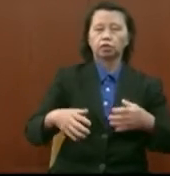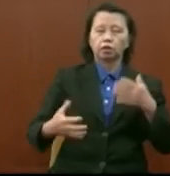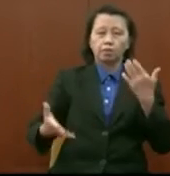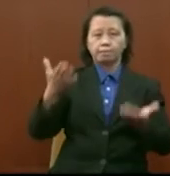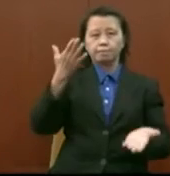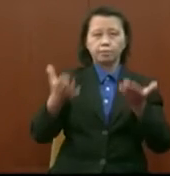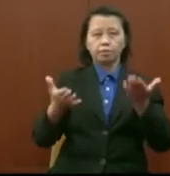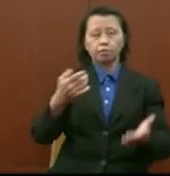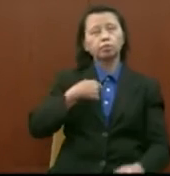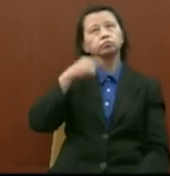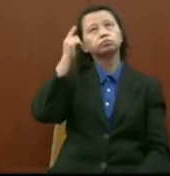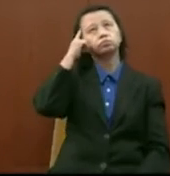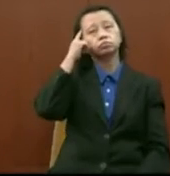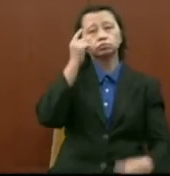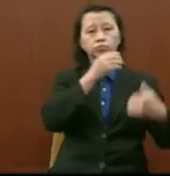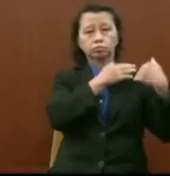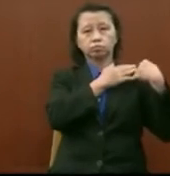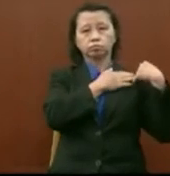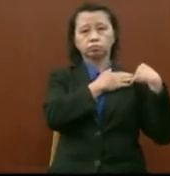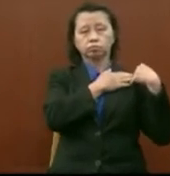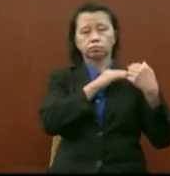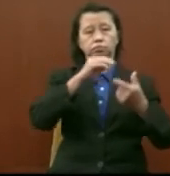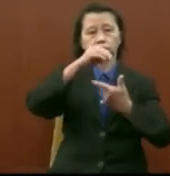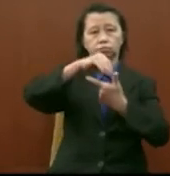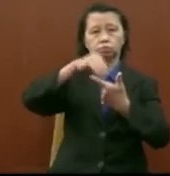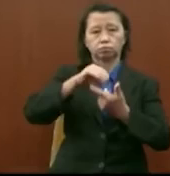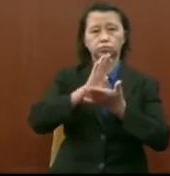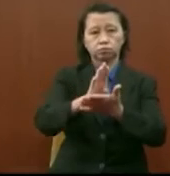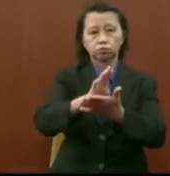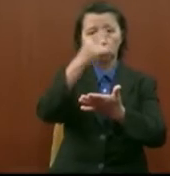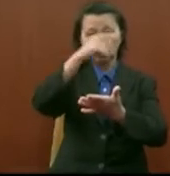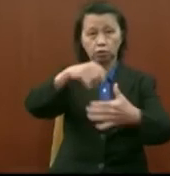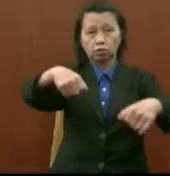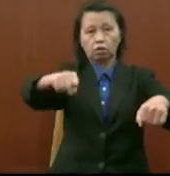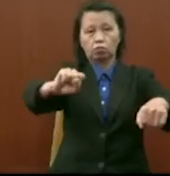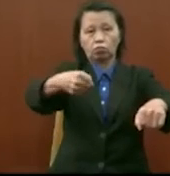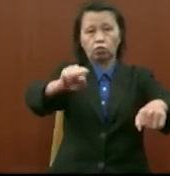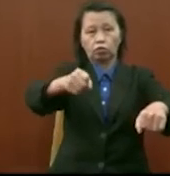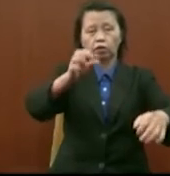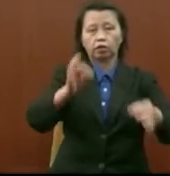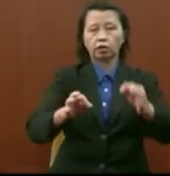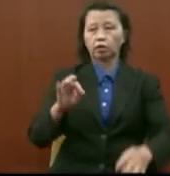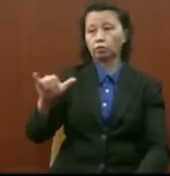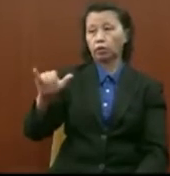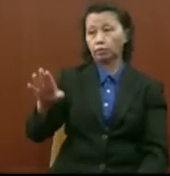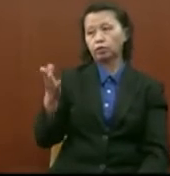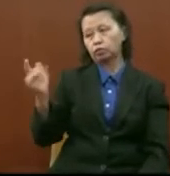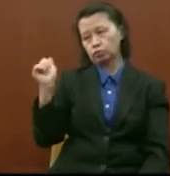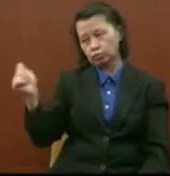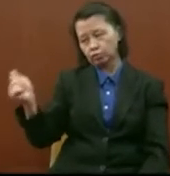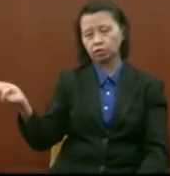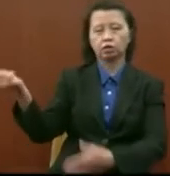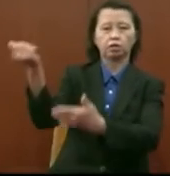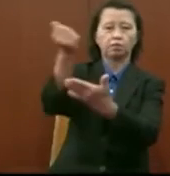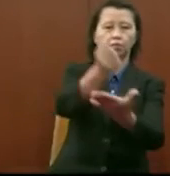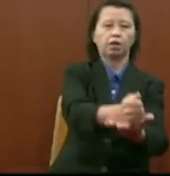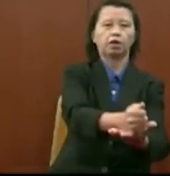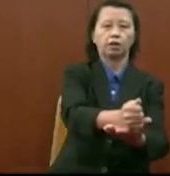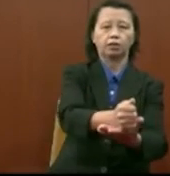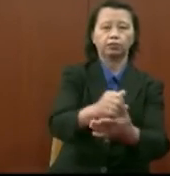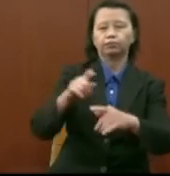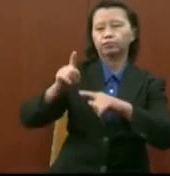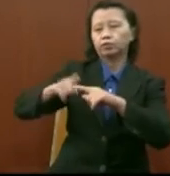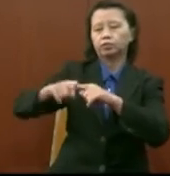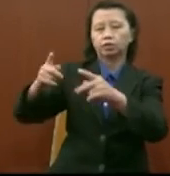saya kira tanggungjawab ataupun bantuan untuk motosikal ini ada baiknya kalau yang berhormat sendiri yang bantu mereka berdasarkan kawasan